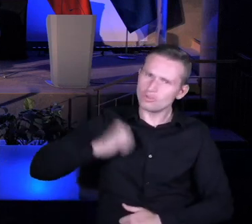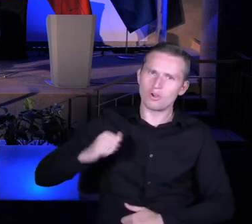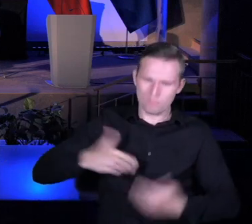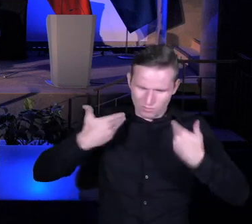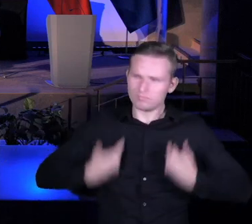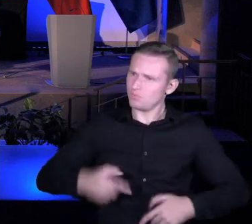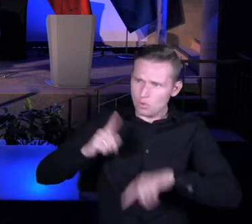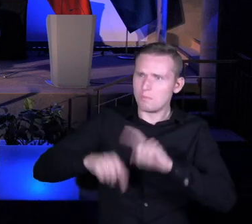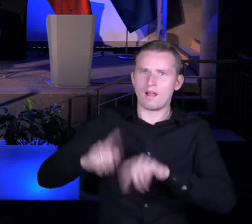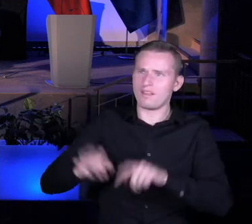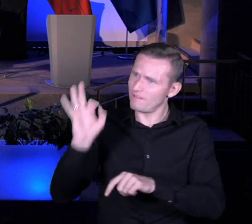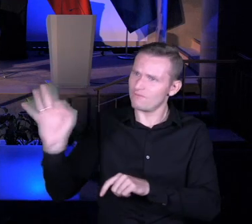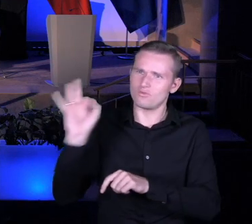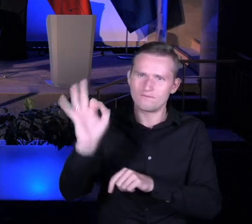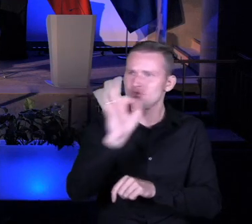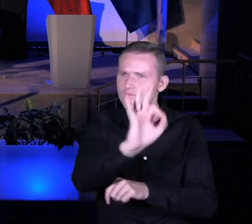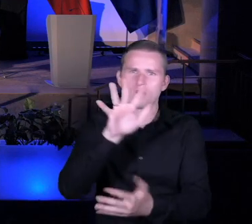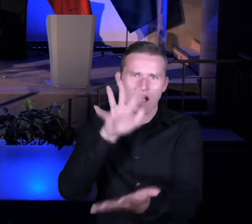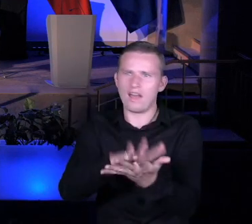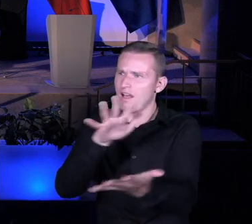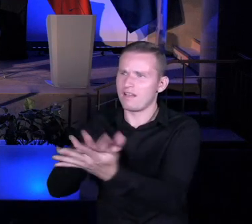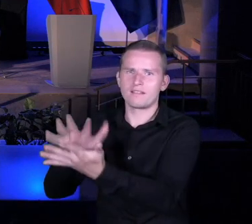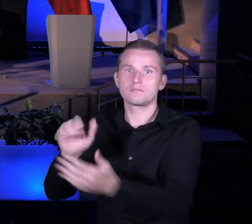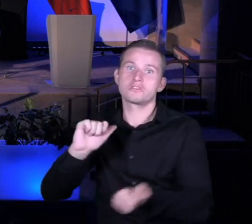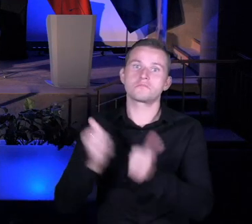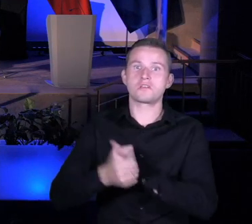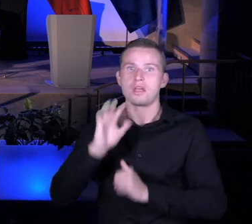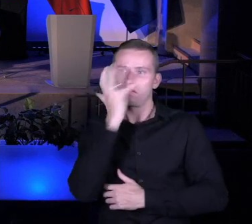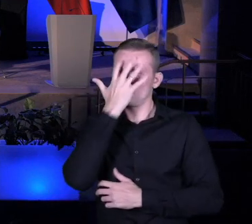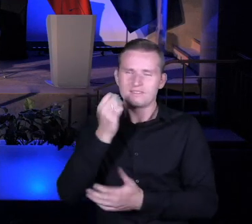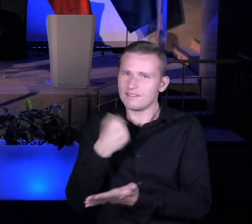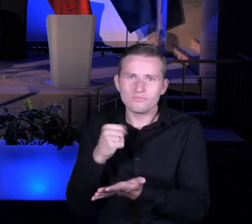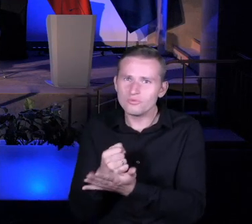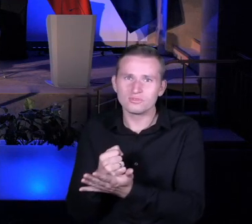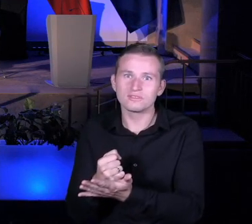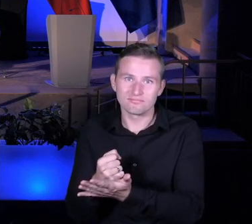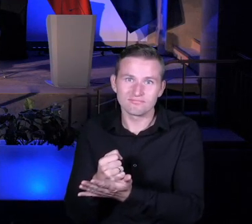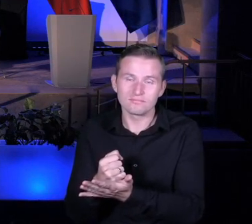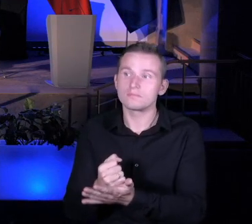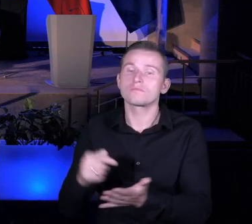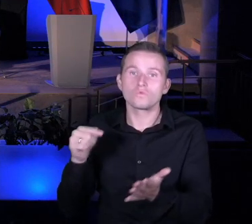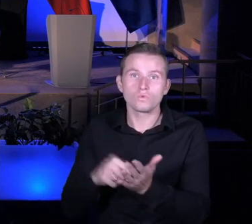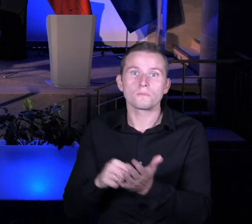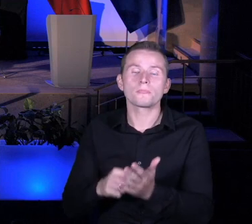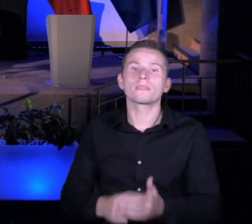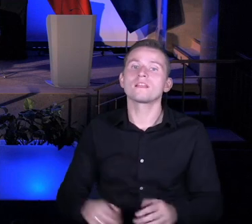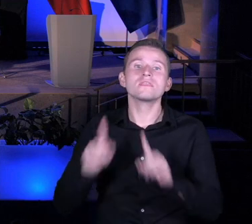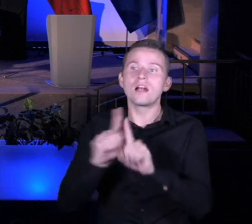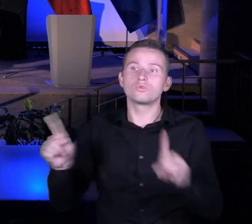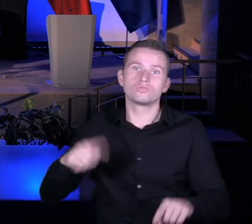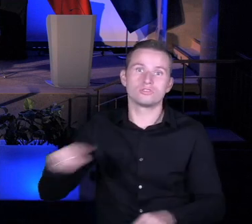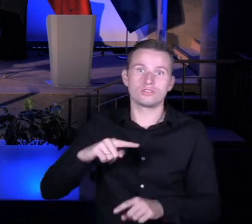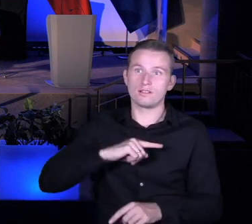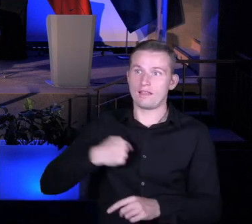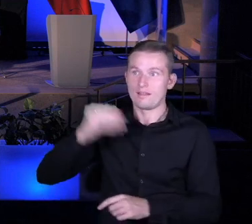kimś innym, niż jesteś. A dla nauczycieli jest to bardzo ważny komunikat, ale wiem, że masz coś, czego ja nie